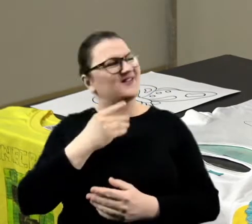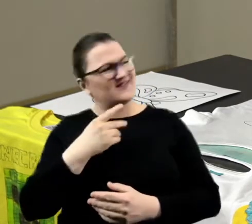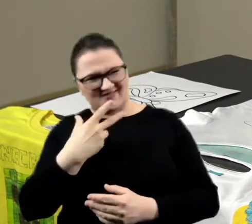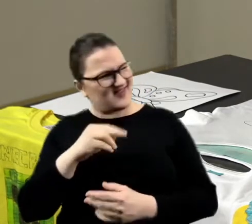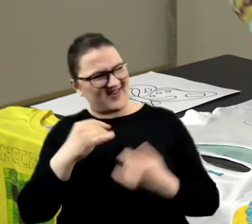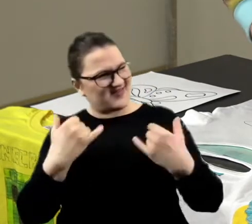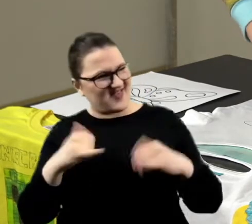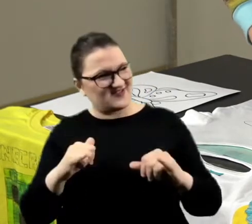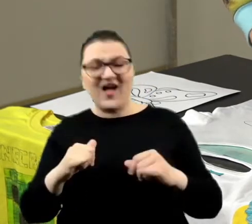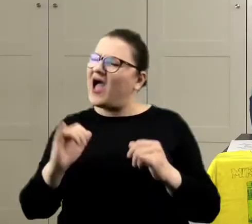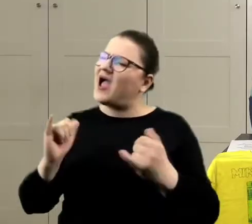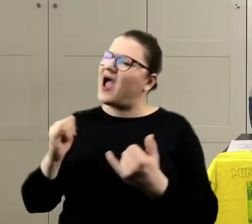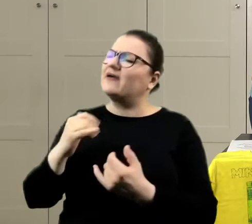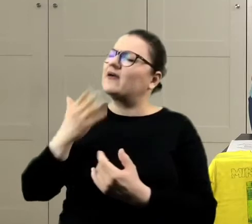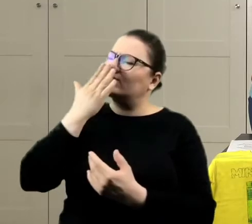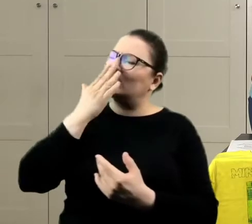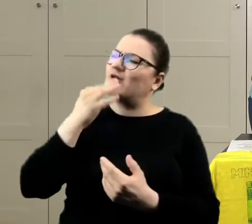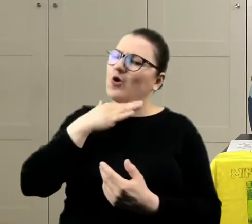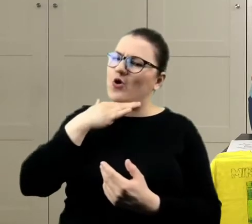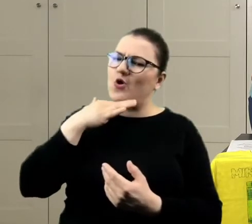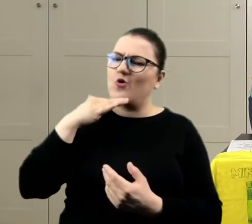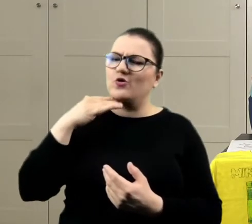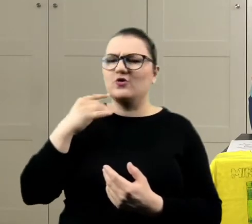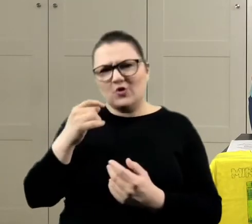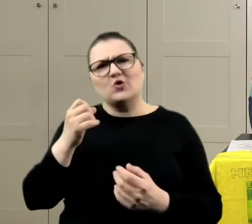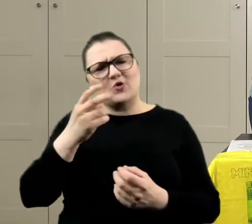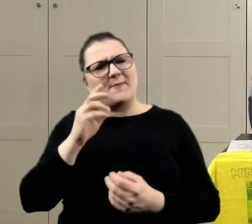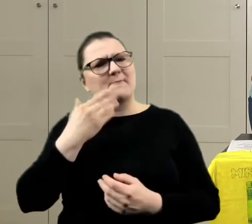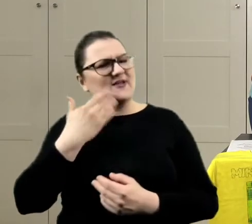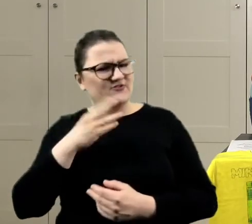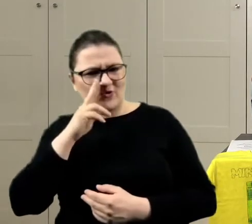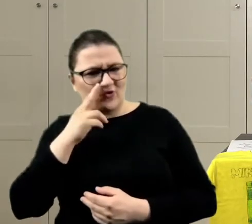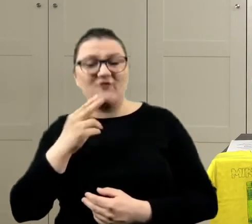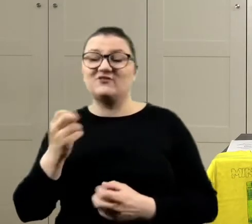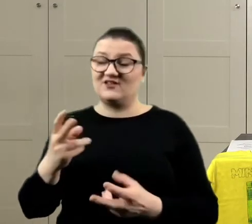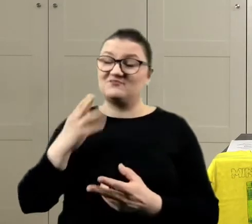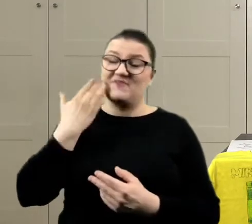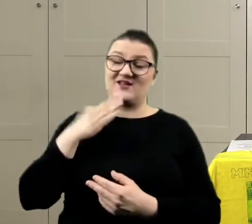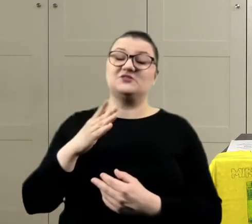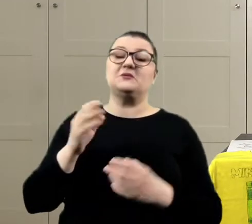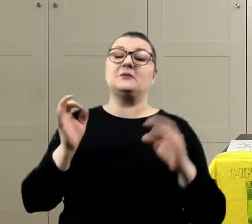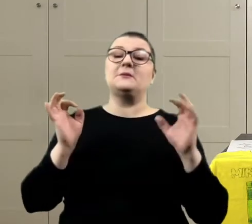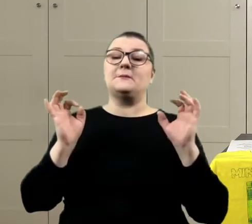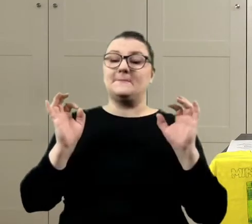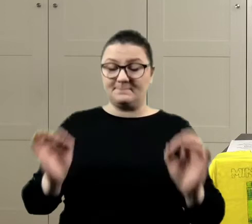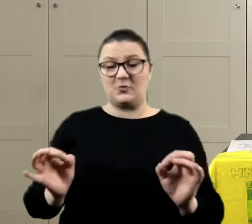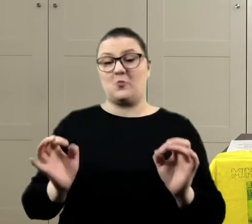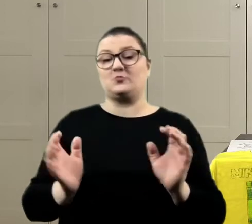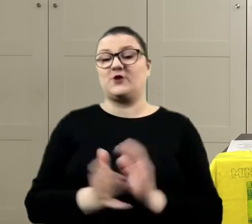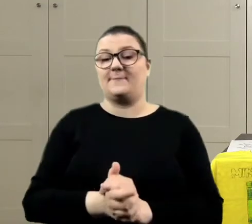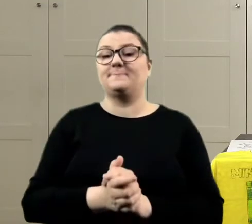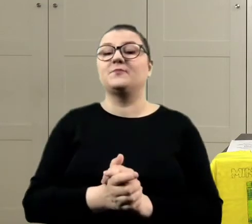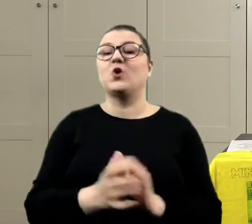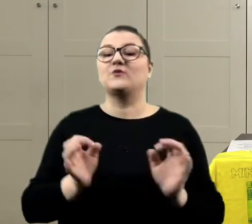jakby wyglądał, jaki by miał kolor? Taki fioletowy. Bardziej fioletowy? Tak. No dobrze. To robimy teraz